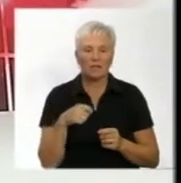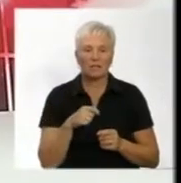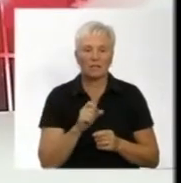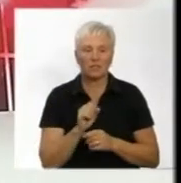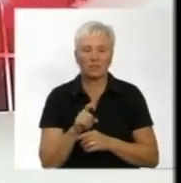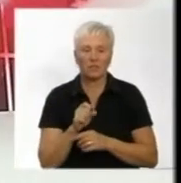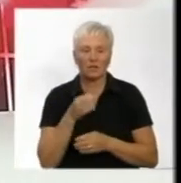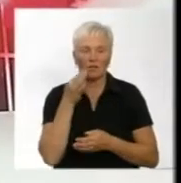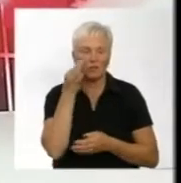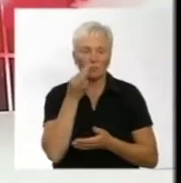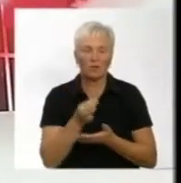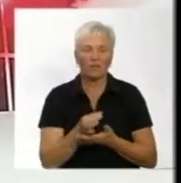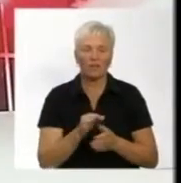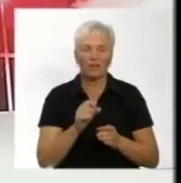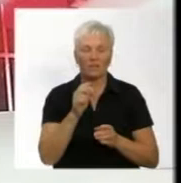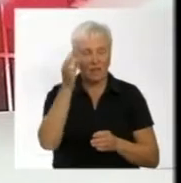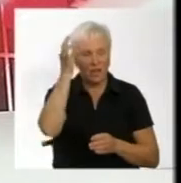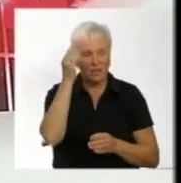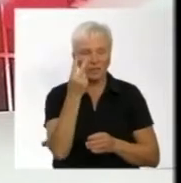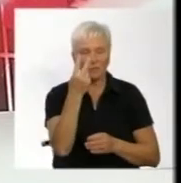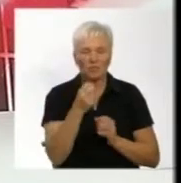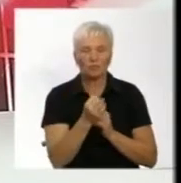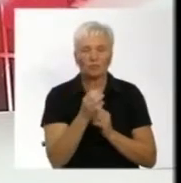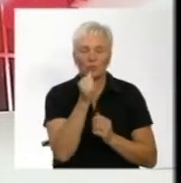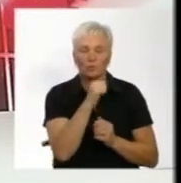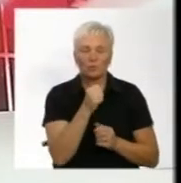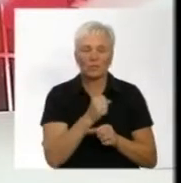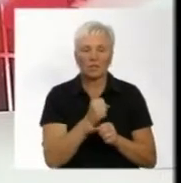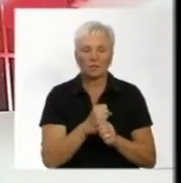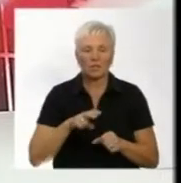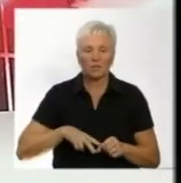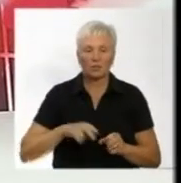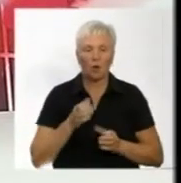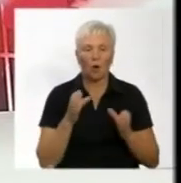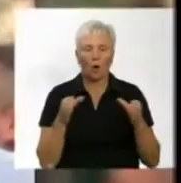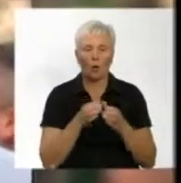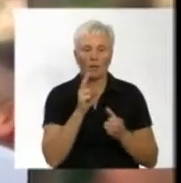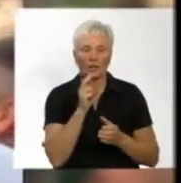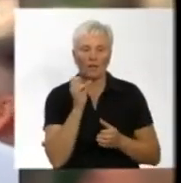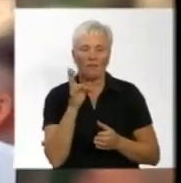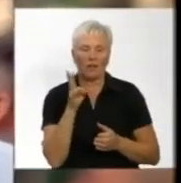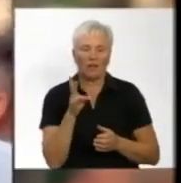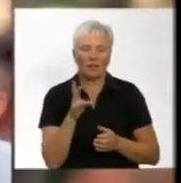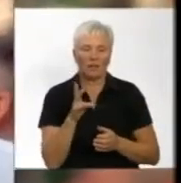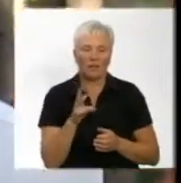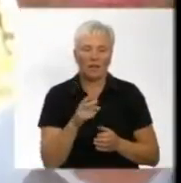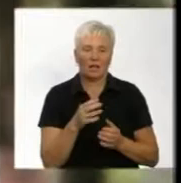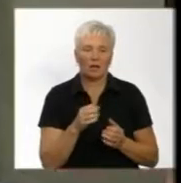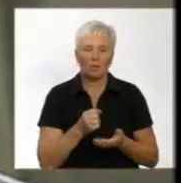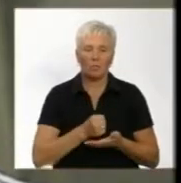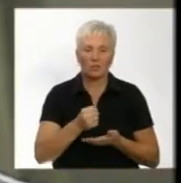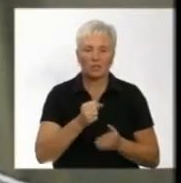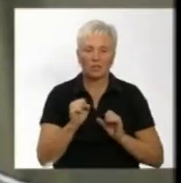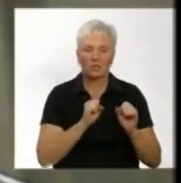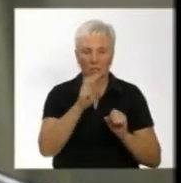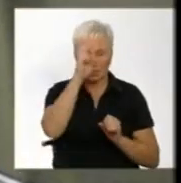не відповідає. Нагадаю, він до 2014 року працював директором команди КВН «Вінницькі перці». Посаду керівника